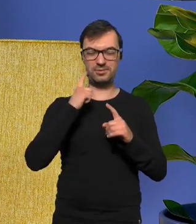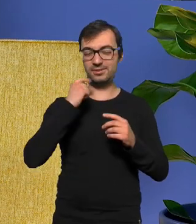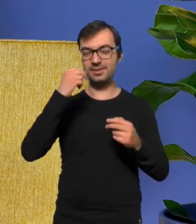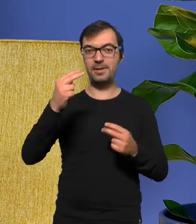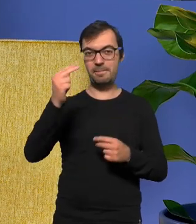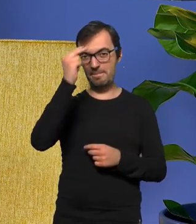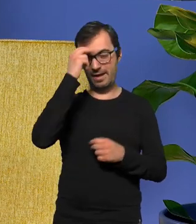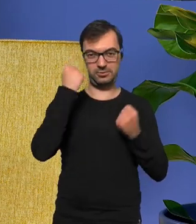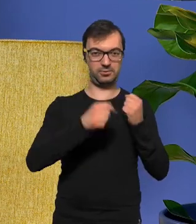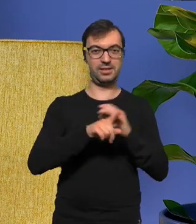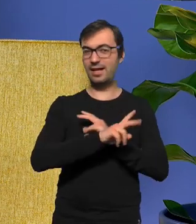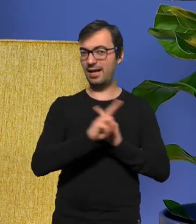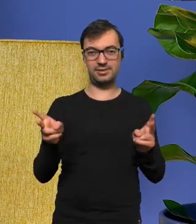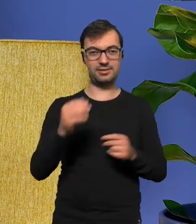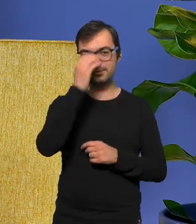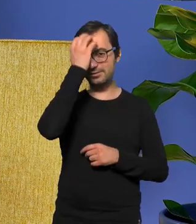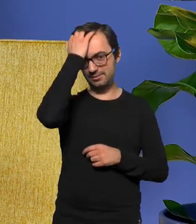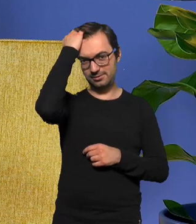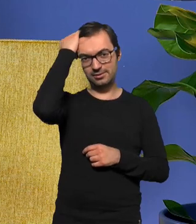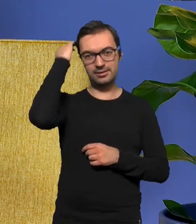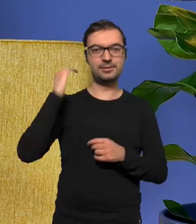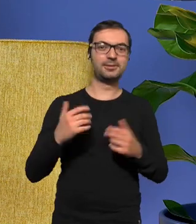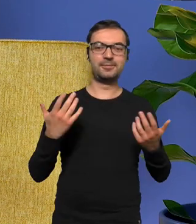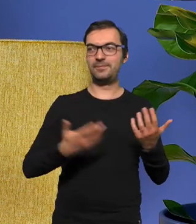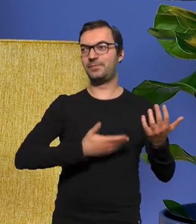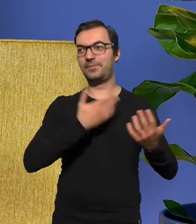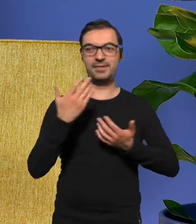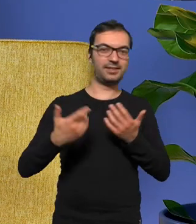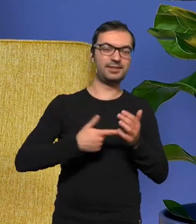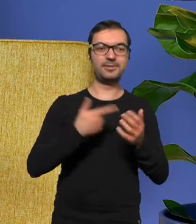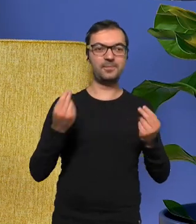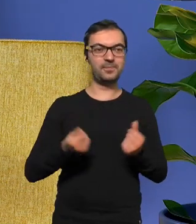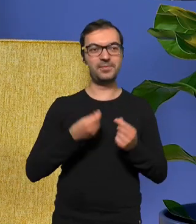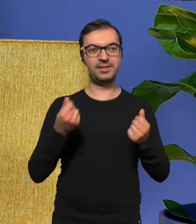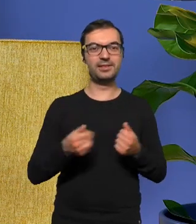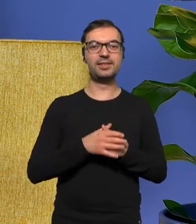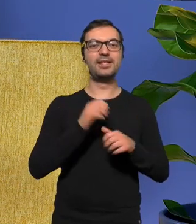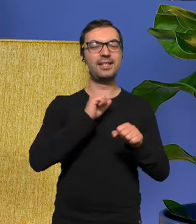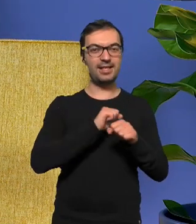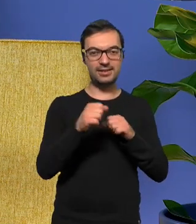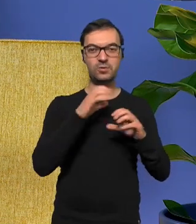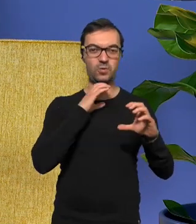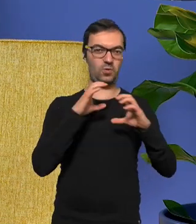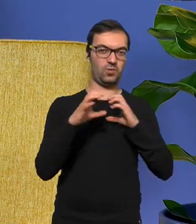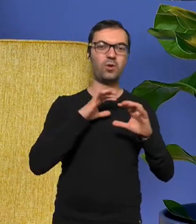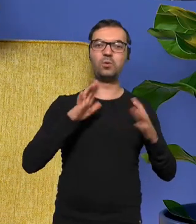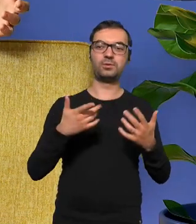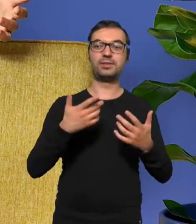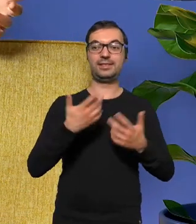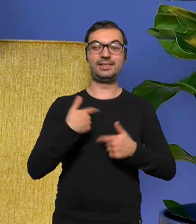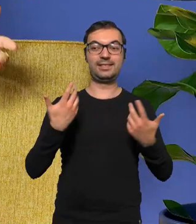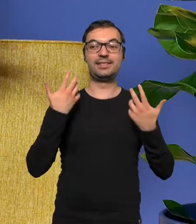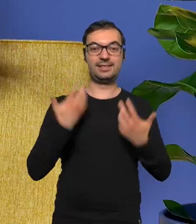trudny no i to jakaś taka pomimo, że jest komunikacja w tym sensie, że